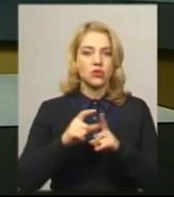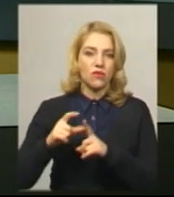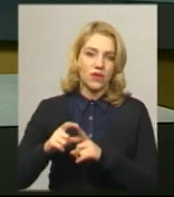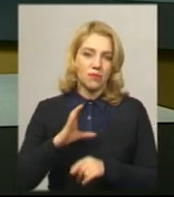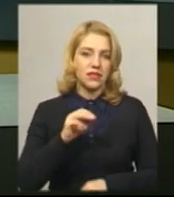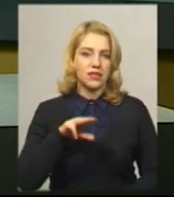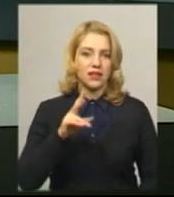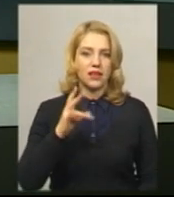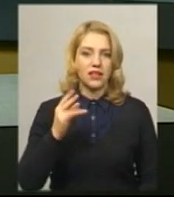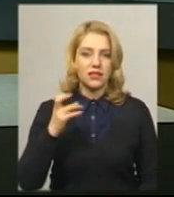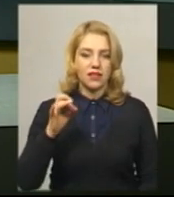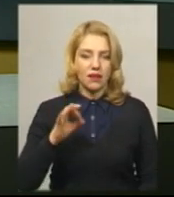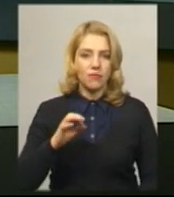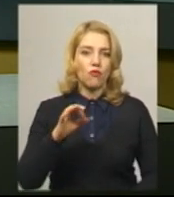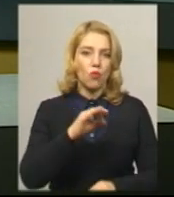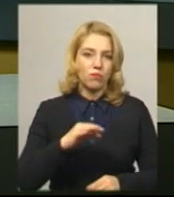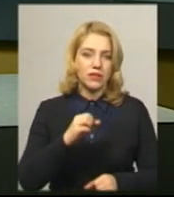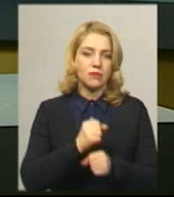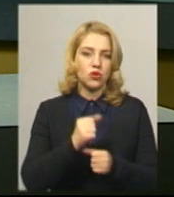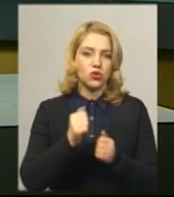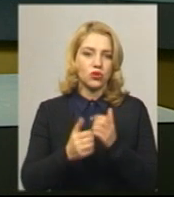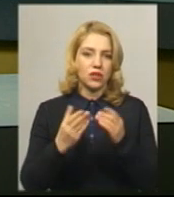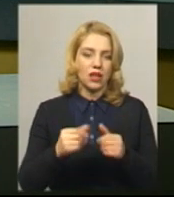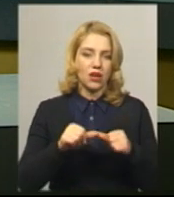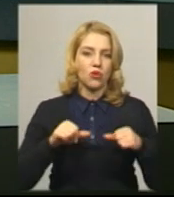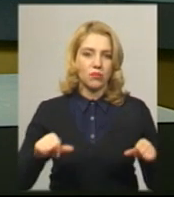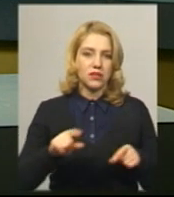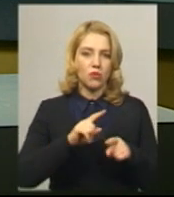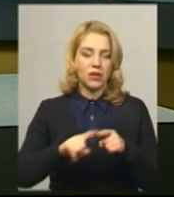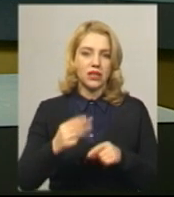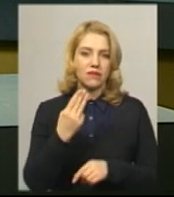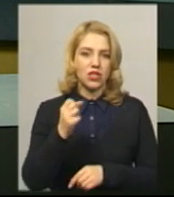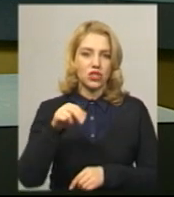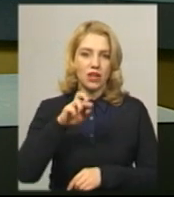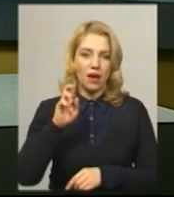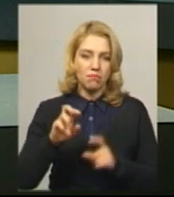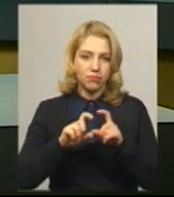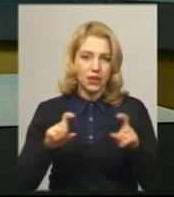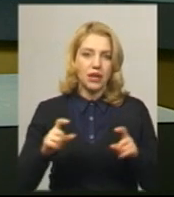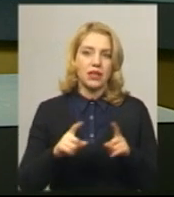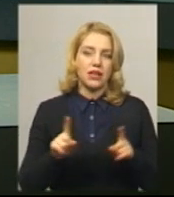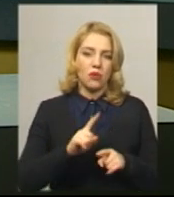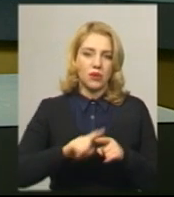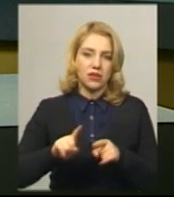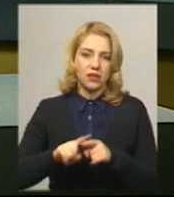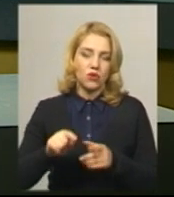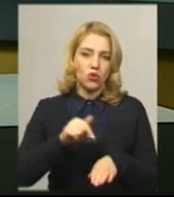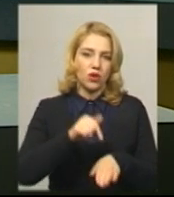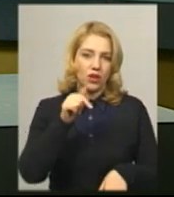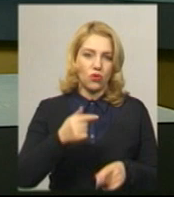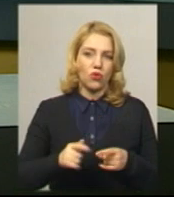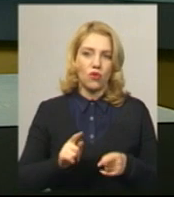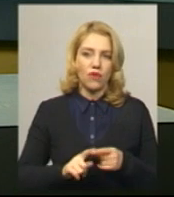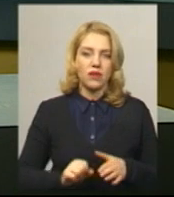Ситницької, в області щоденно працює комісія та оперативний штаб задля оперативного реагування. Опорний на Хмельниччині медзаклад, Хмельницька